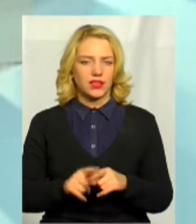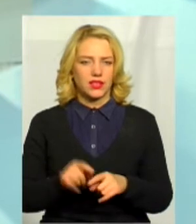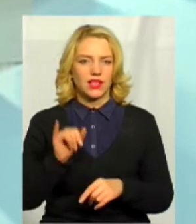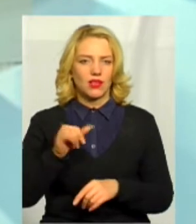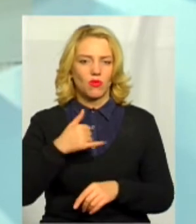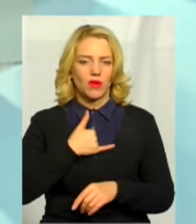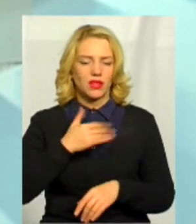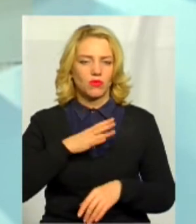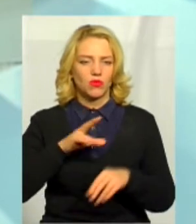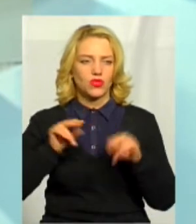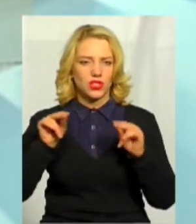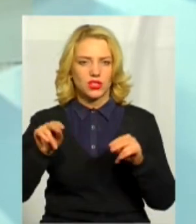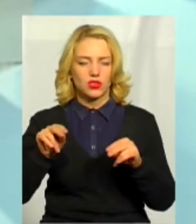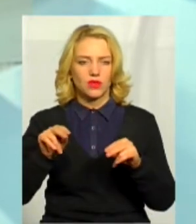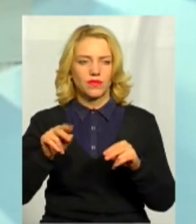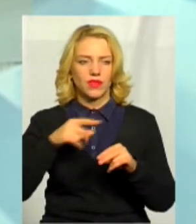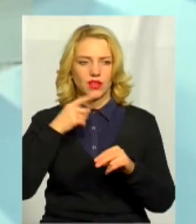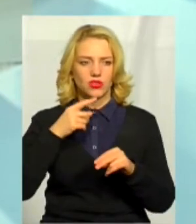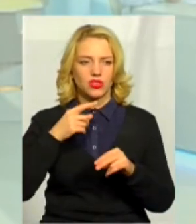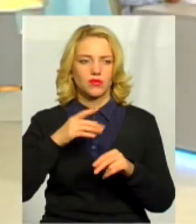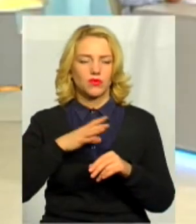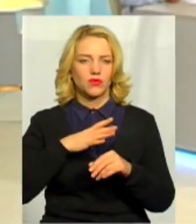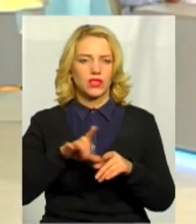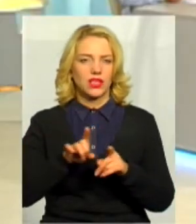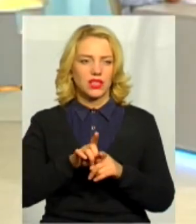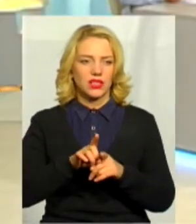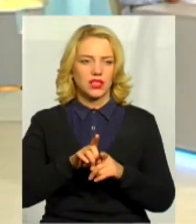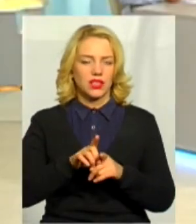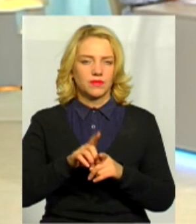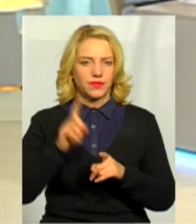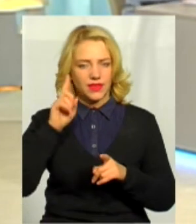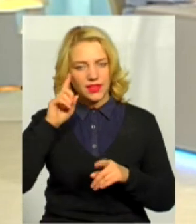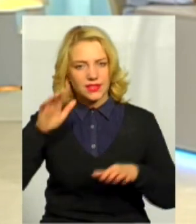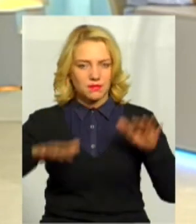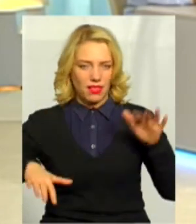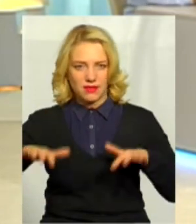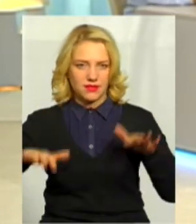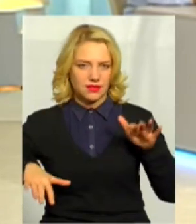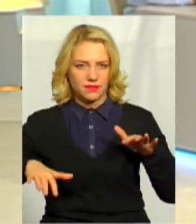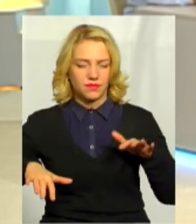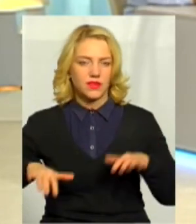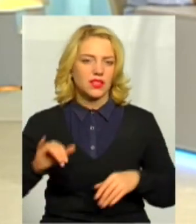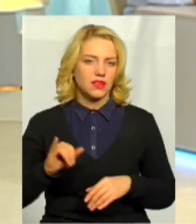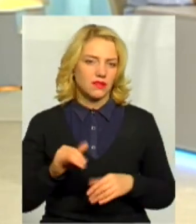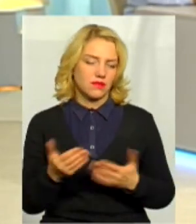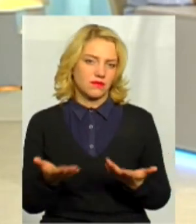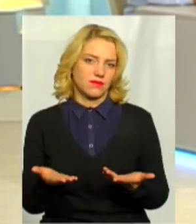був, чесно, відверто кажучи, трошки такий когнітивний диссонанс. Я